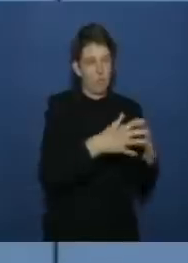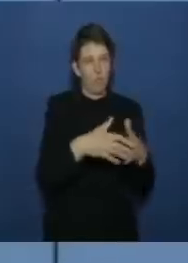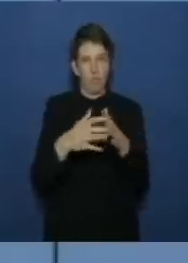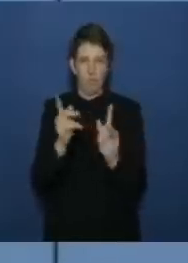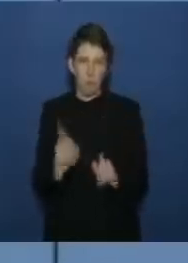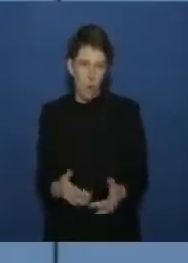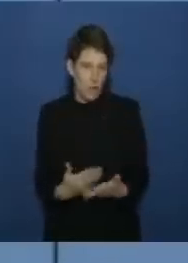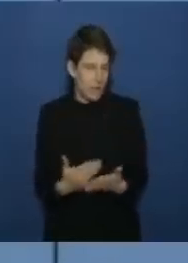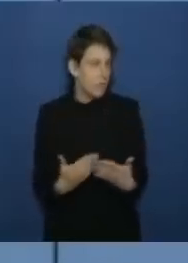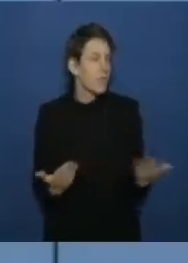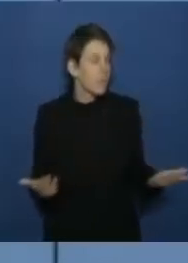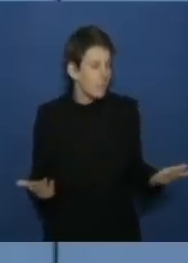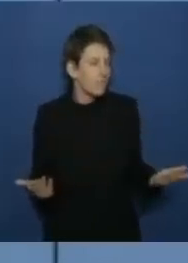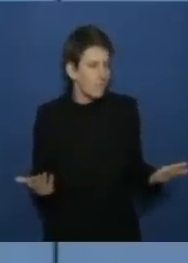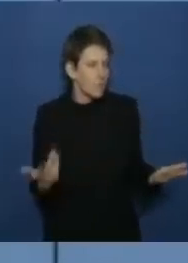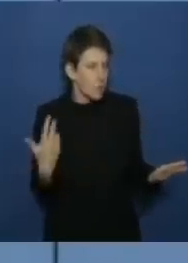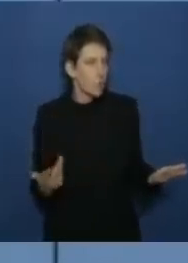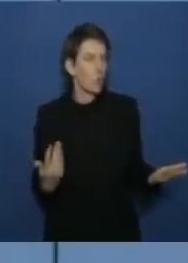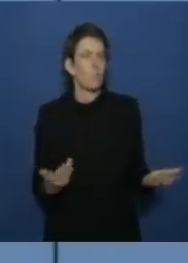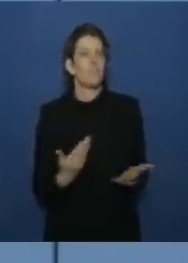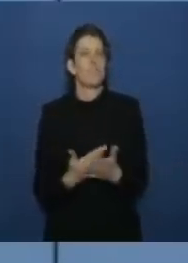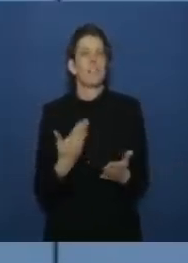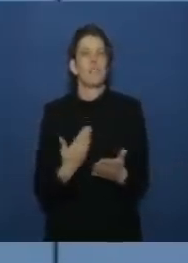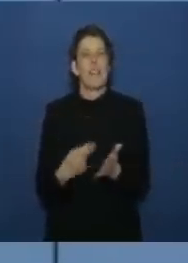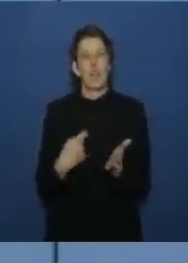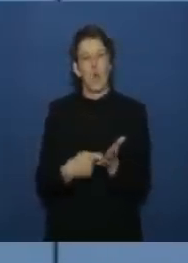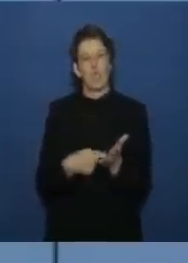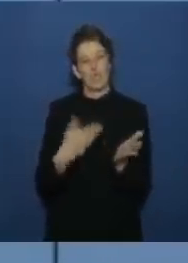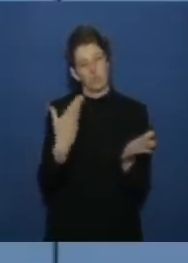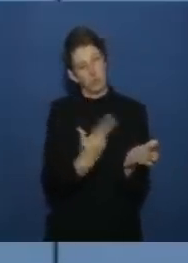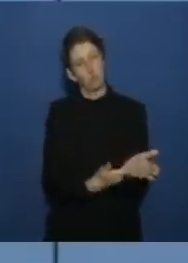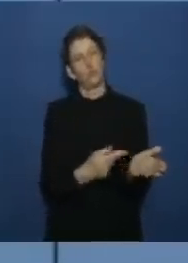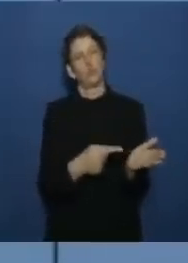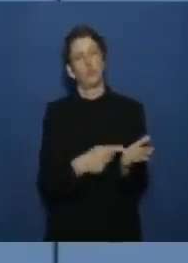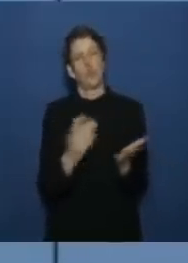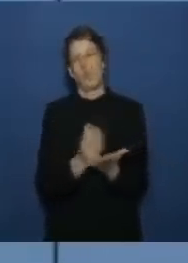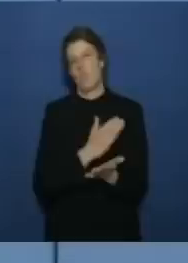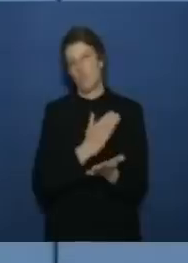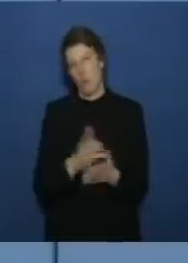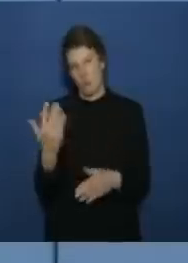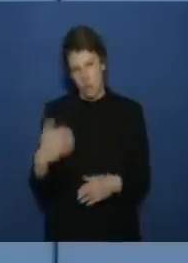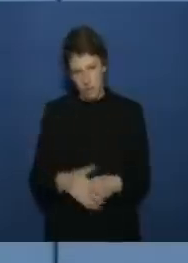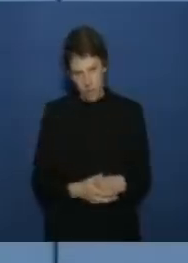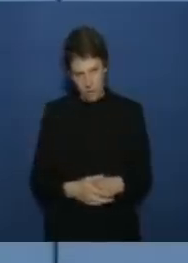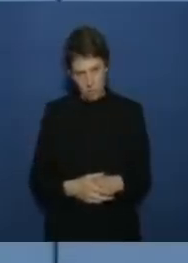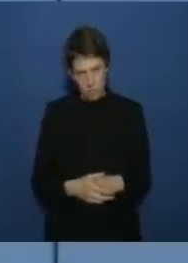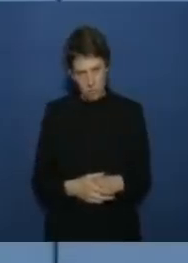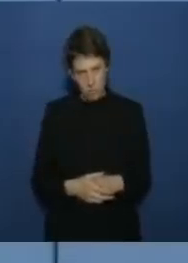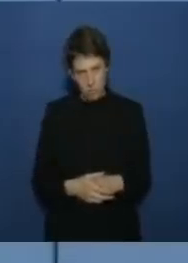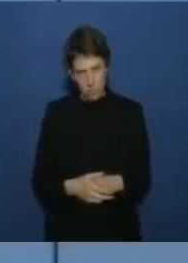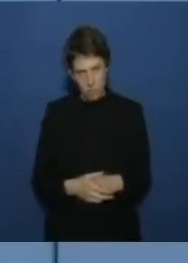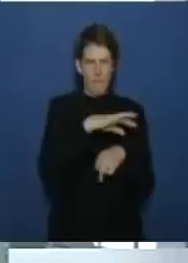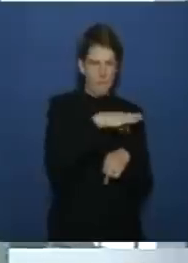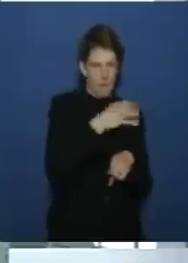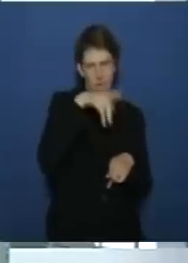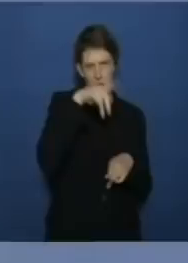zu diesen diesen kostenpunkten dann halt oder die kostenpunkte entsprechend dann festgelegt